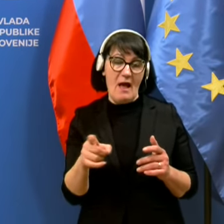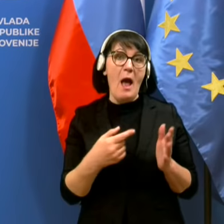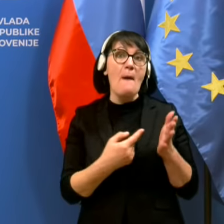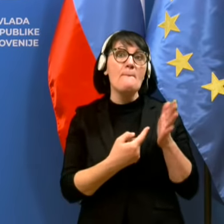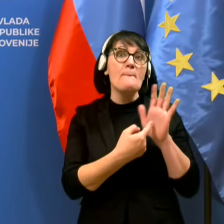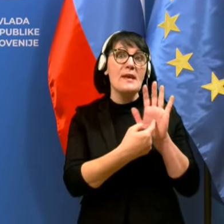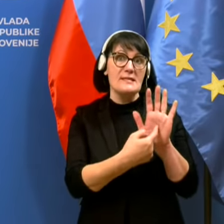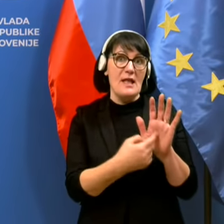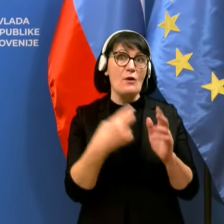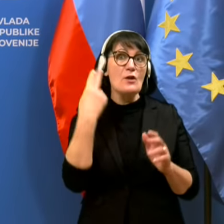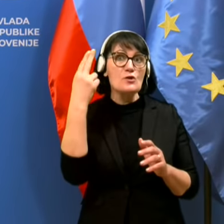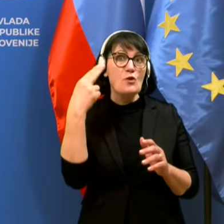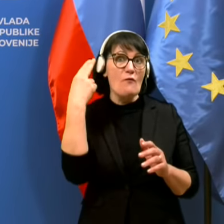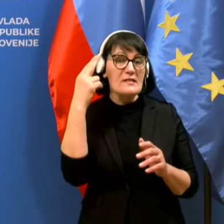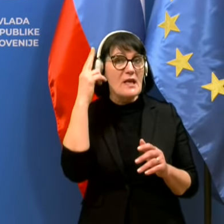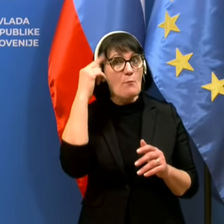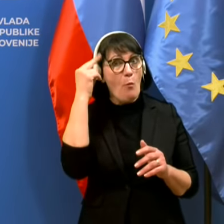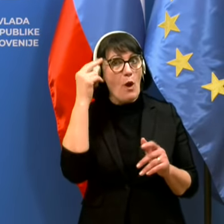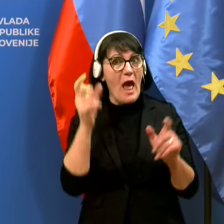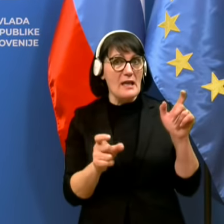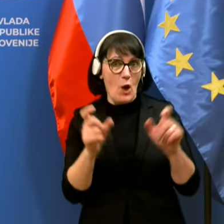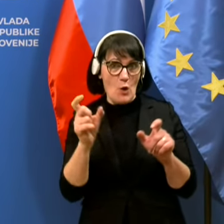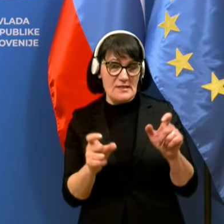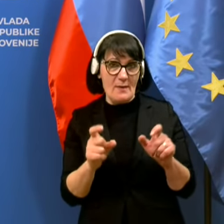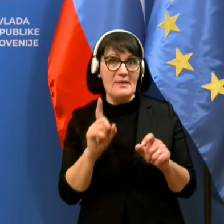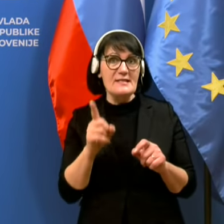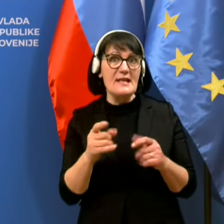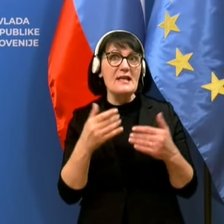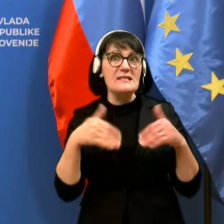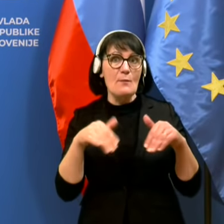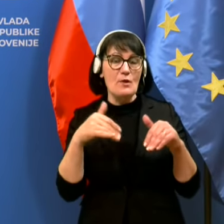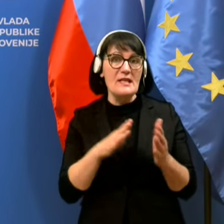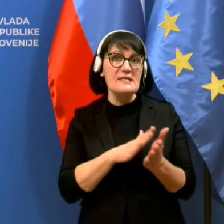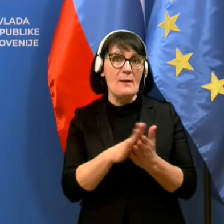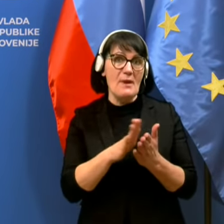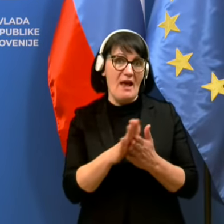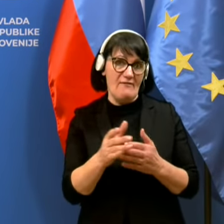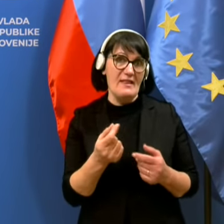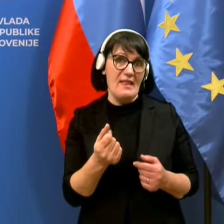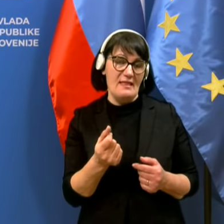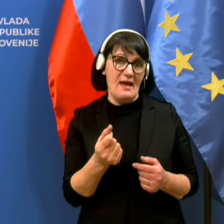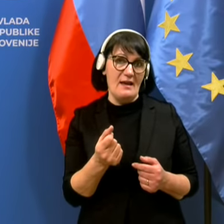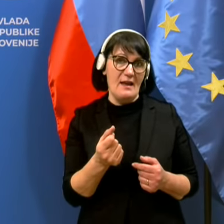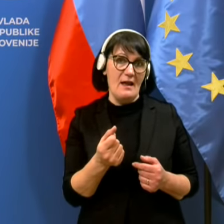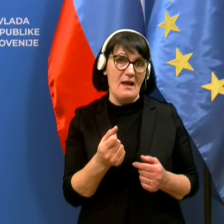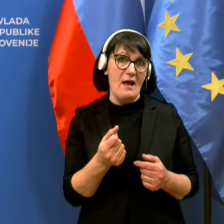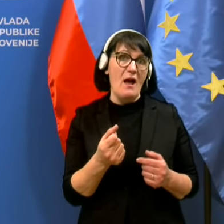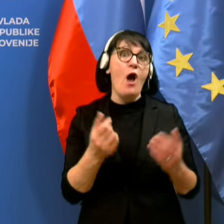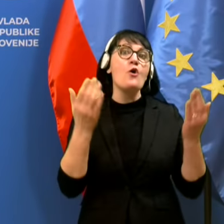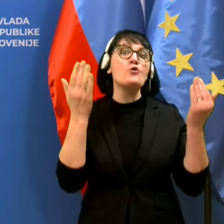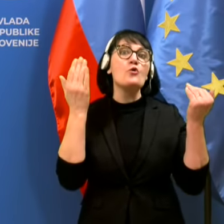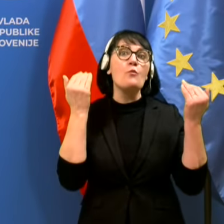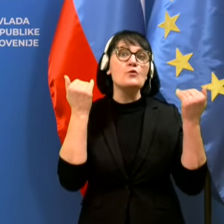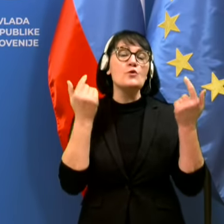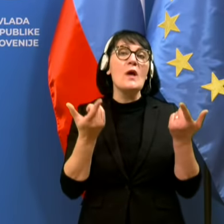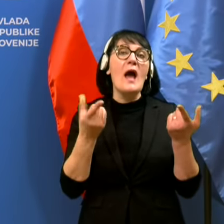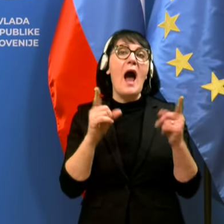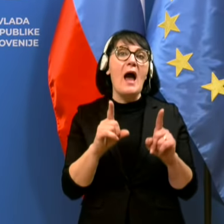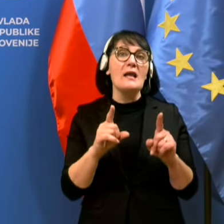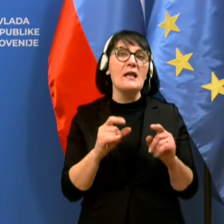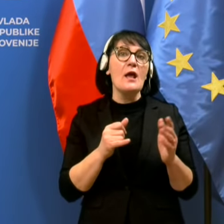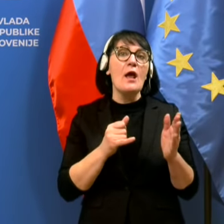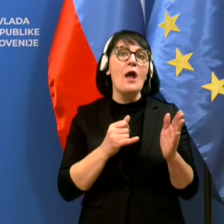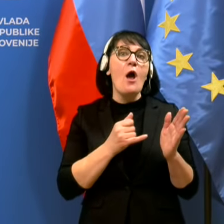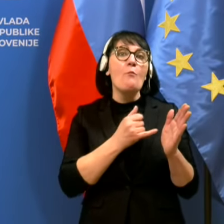predstavnikov slovenske strade, ali pa tistih, ki se jim modi zapraviti svoj denar, letuje ali pa potuje preko